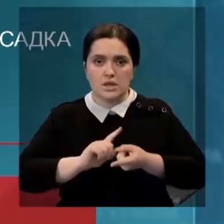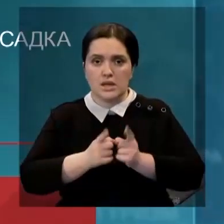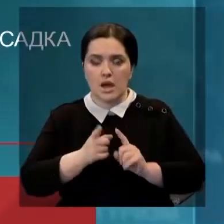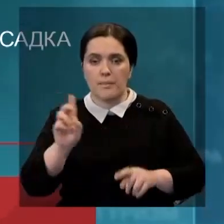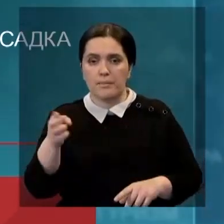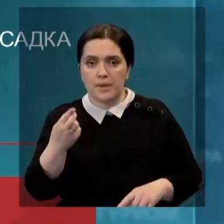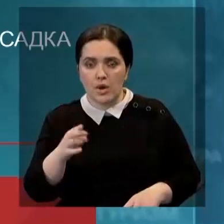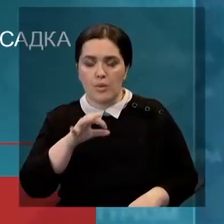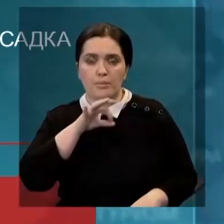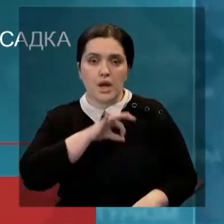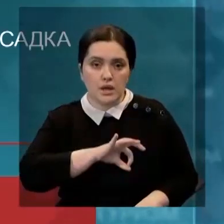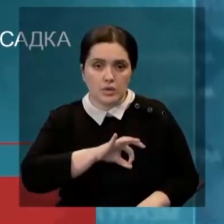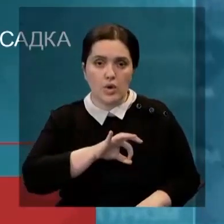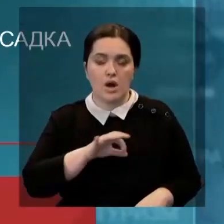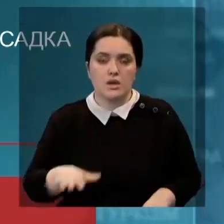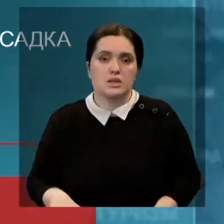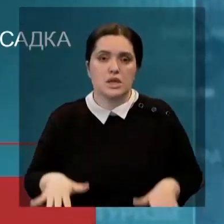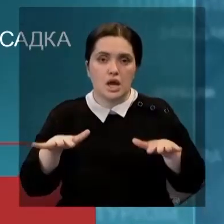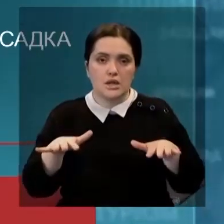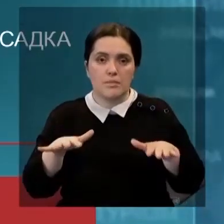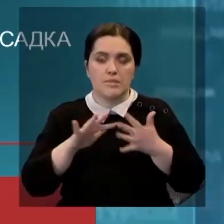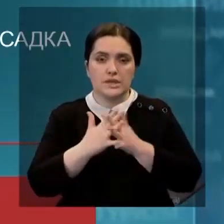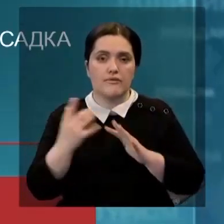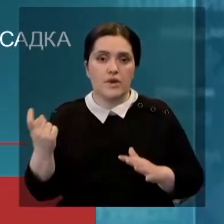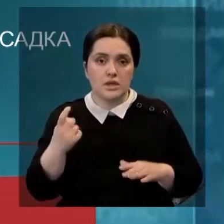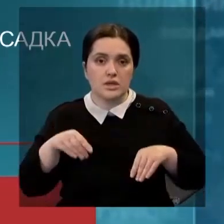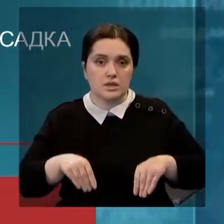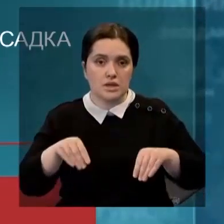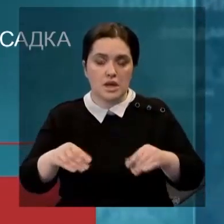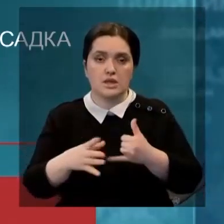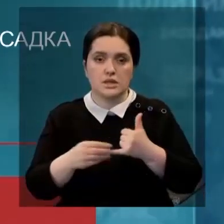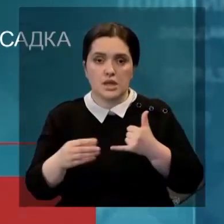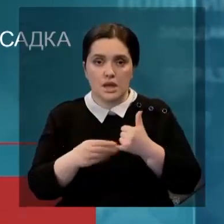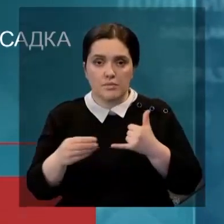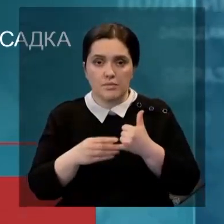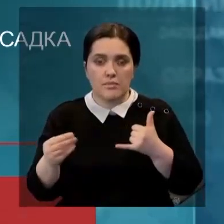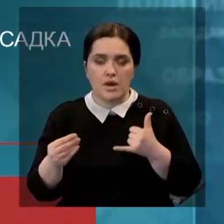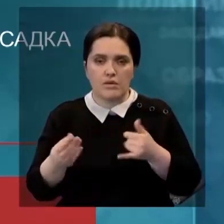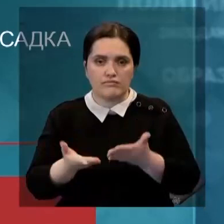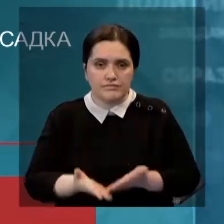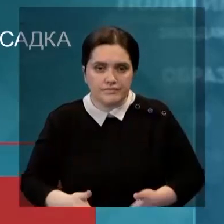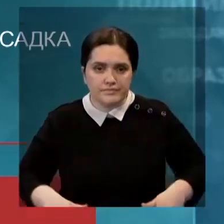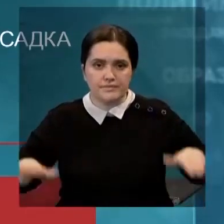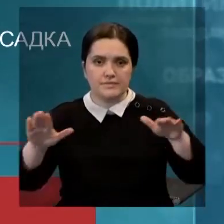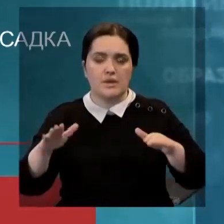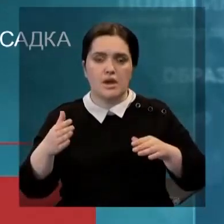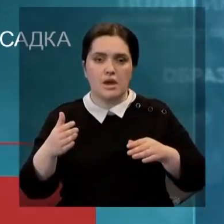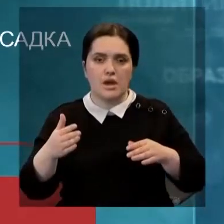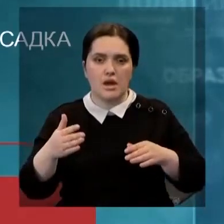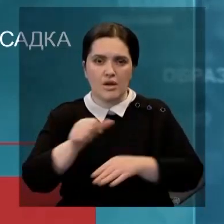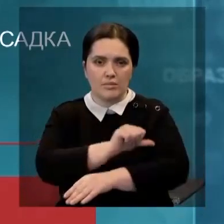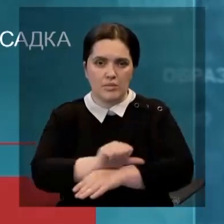продуктивности, затопление и потопление сельскохозяйственных земель, просадка и разрушение берегов,